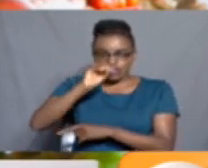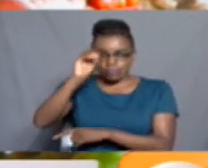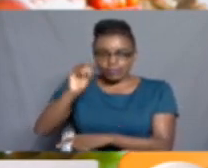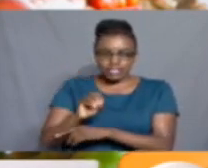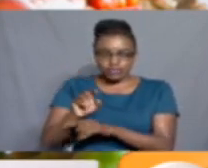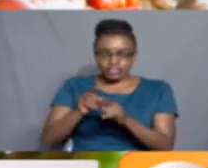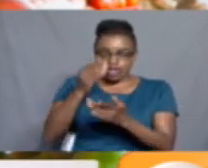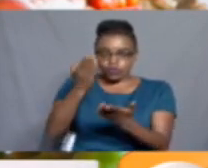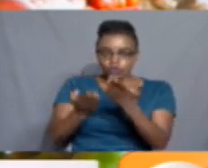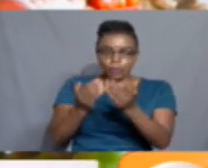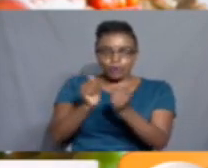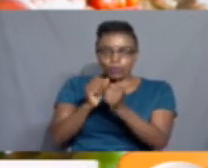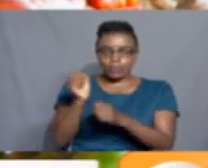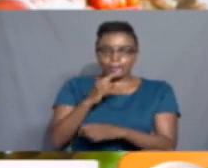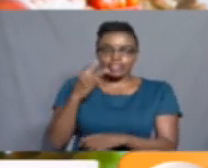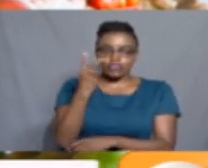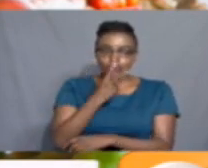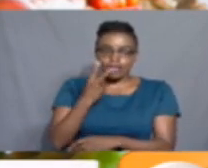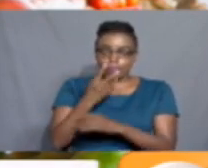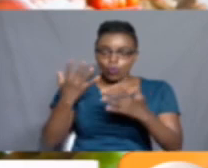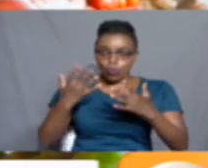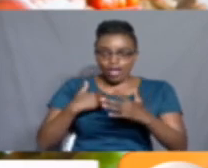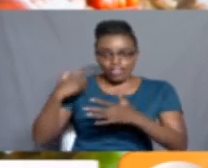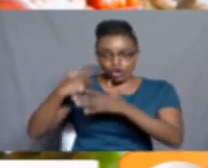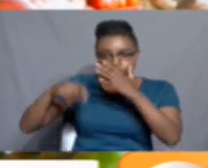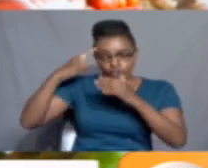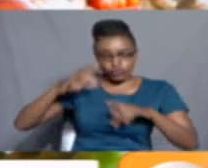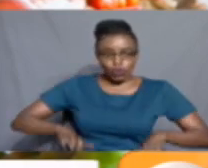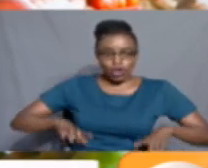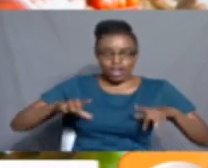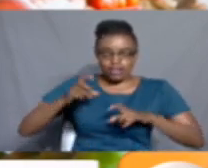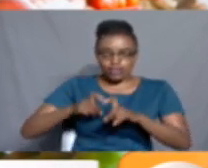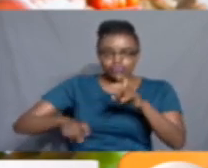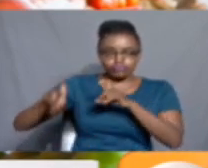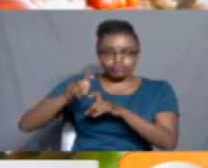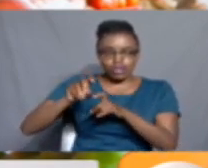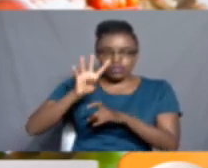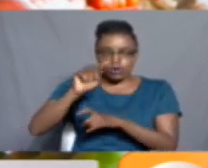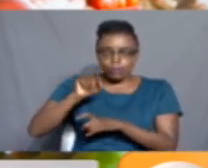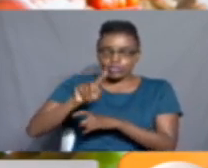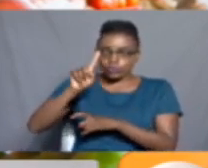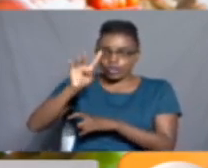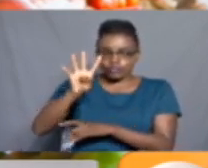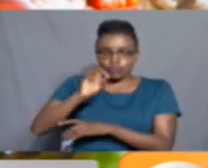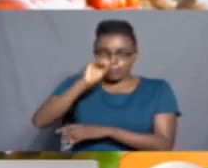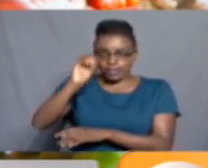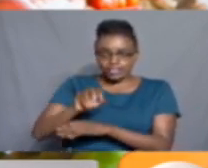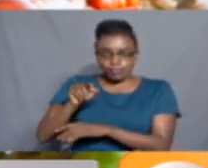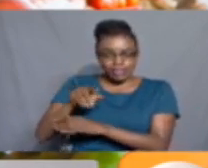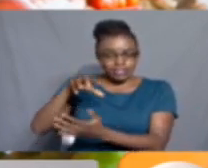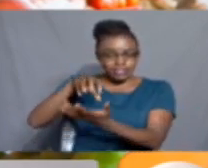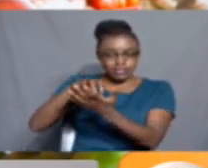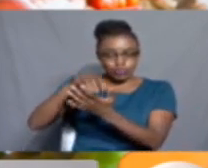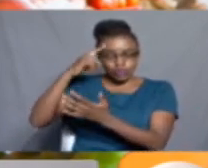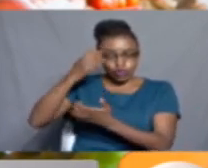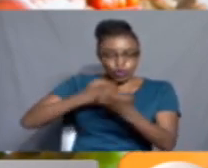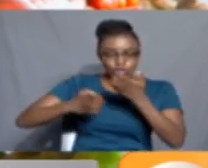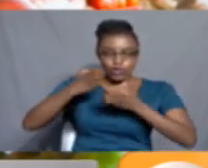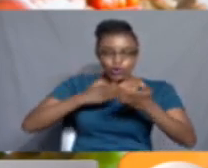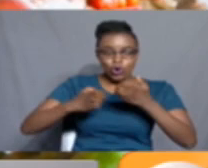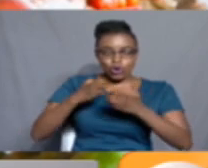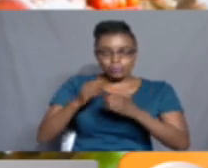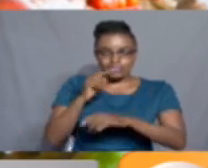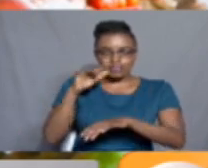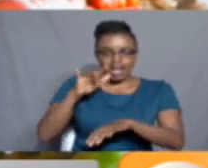Ikilinganishwa na muwezi wa februari ambapo garama ya maisha ilipanda kwa silimiane nukta moja nene Hali hii ya utumi kwa sasa ikiwa